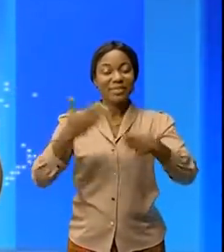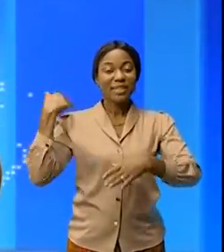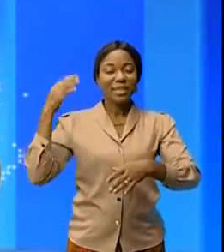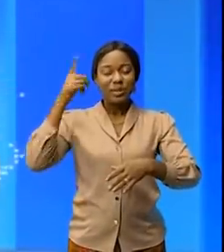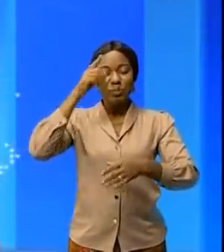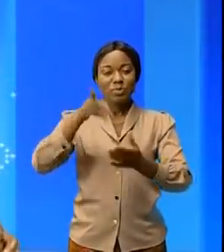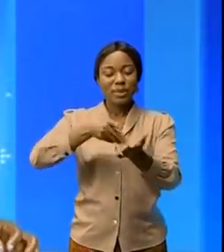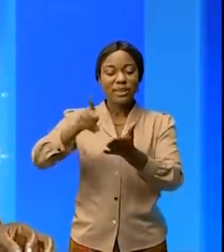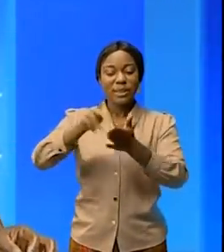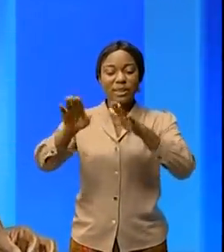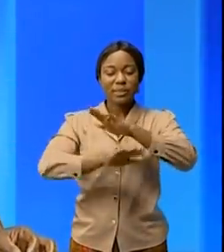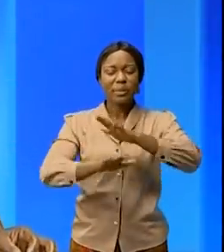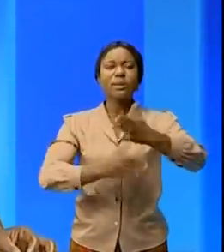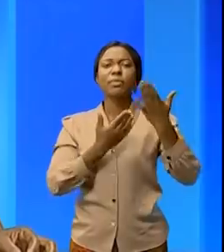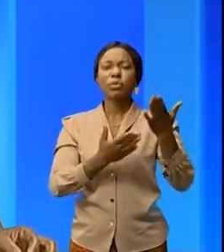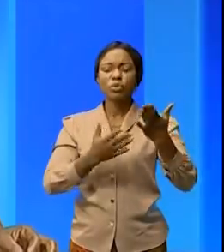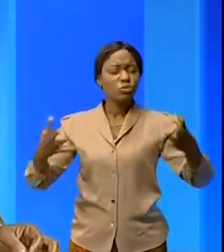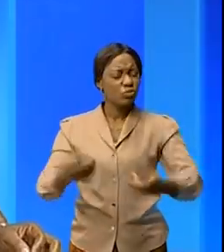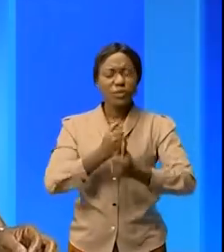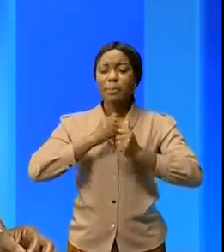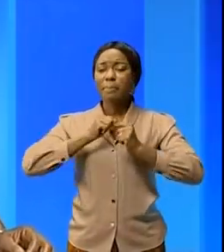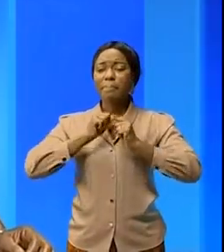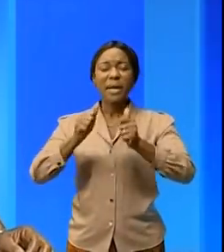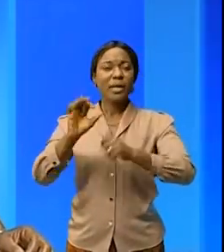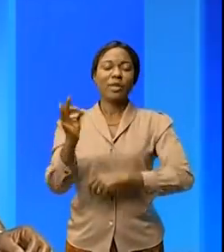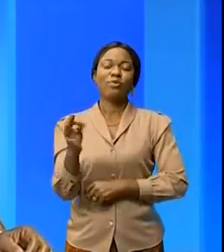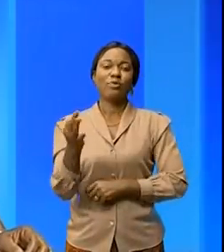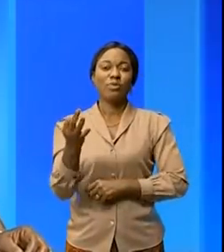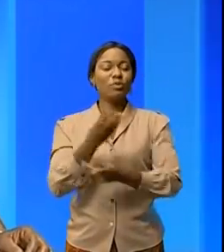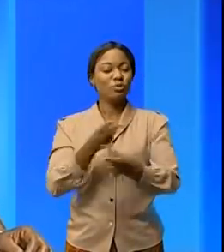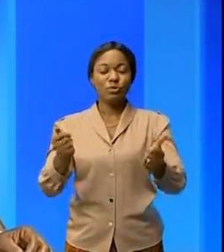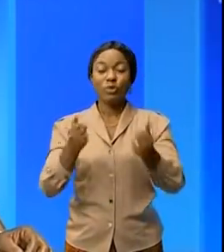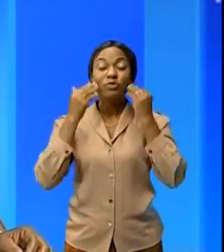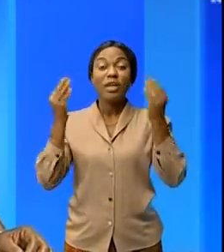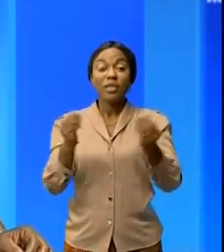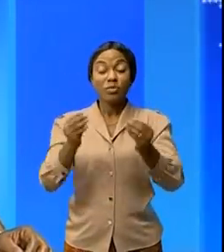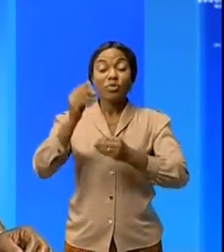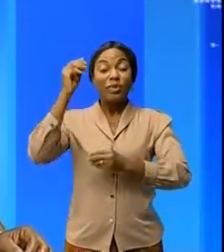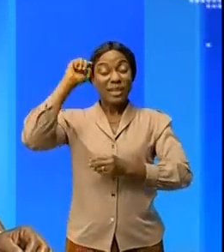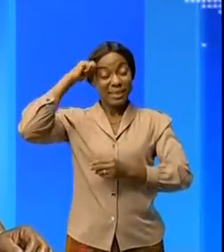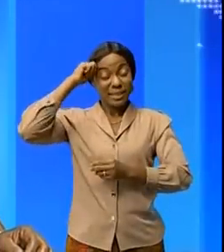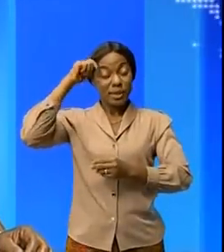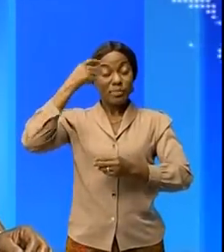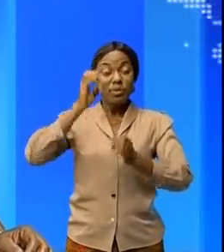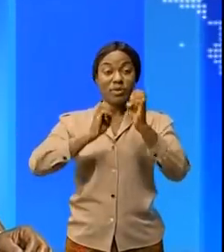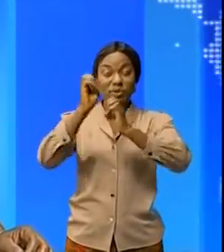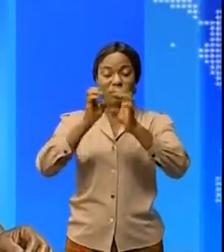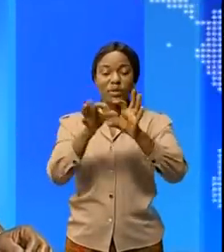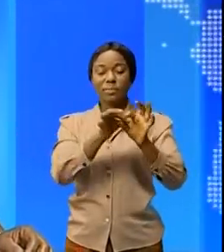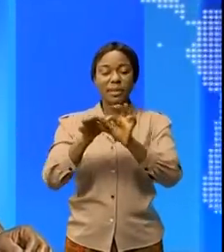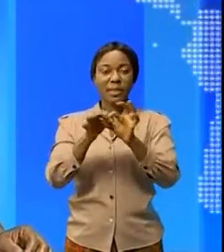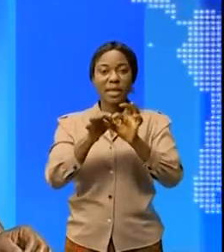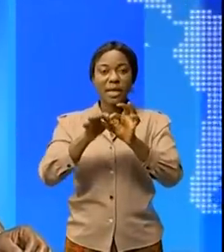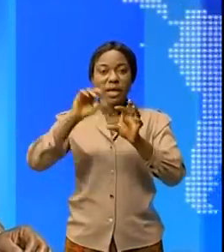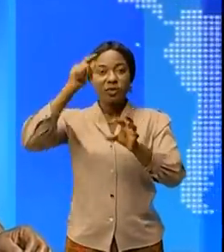base adéquat ne trouve pas encore une solution du côté gouvernement c'est ce qu'on peut retenir de l'évaluation du partenariat gouvernement